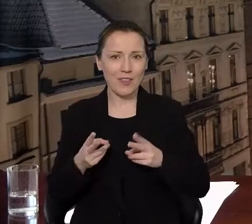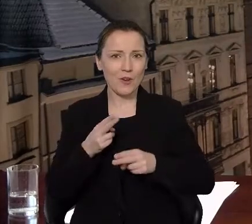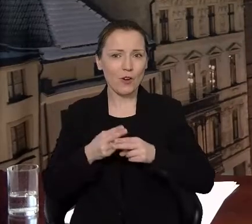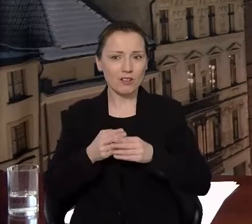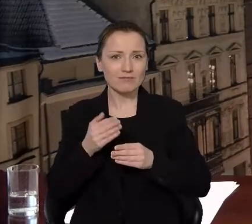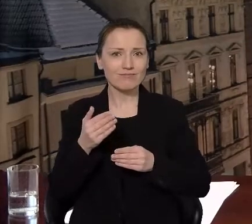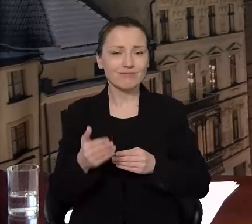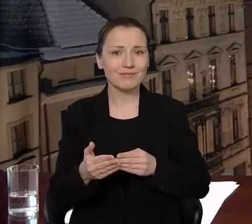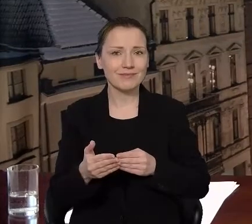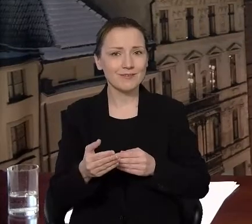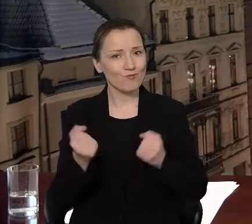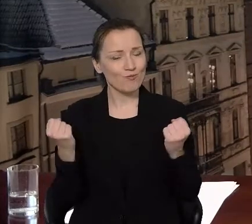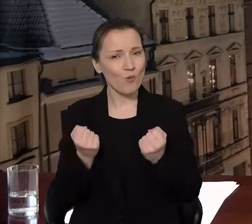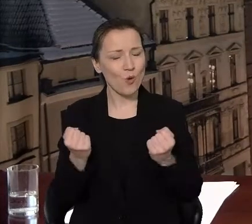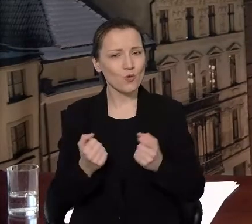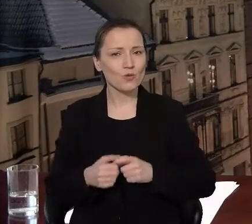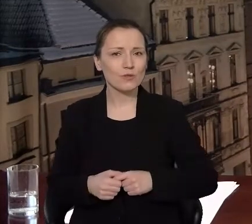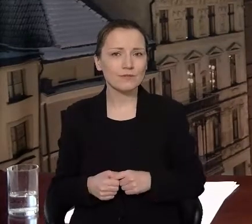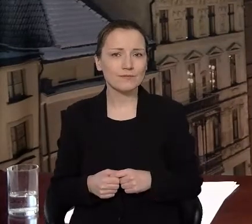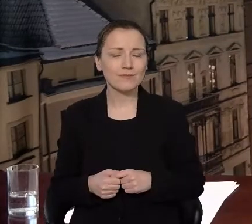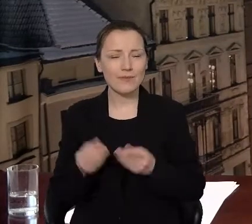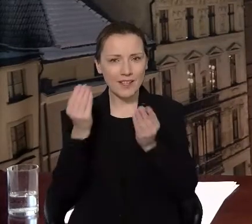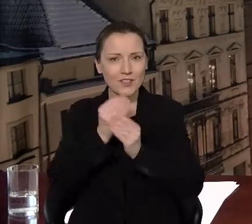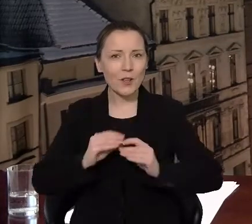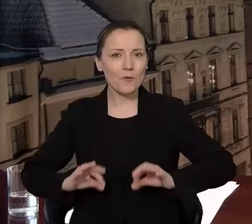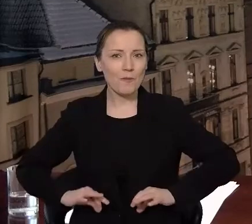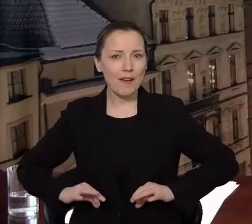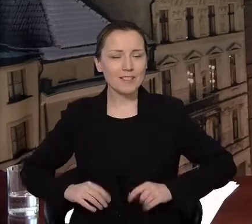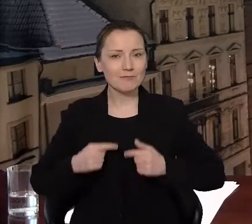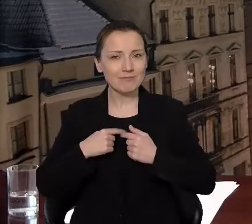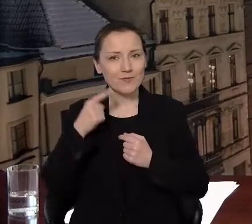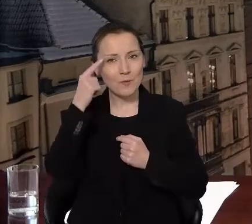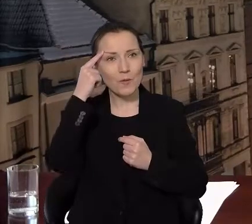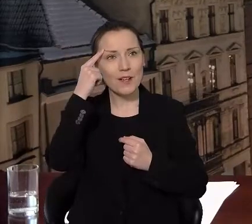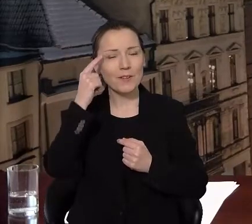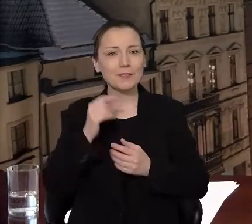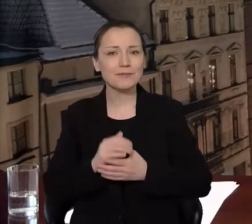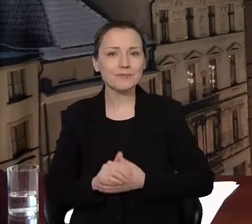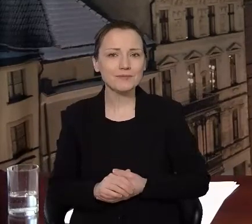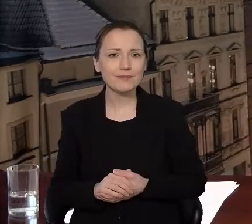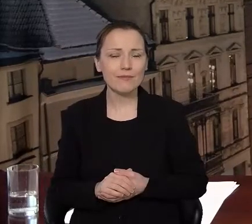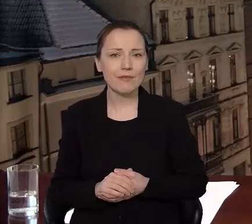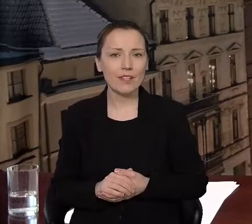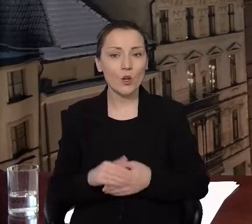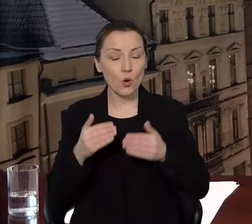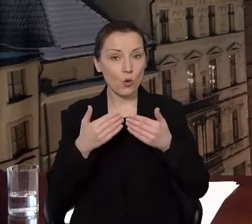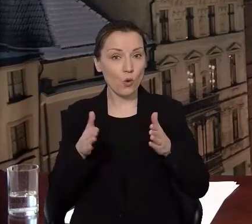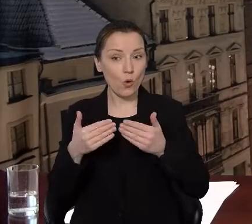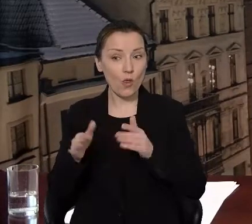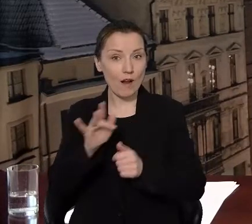posunie. I, Szanowni Państwo, wspomniałem o czynnych